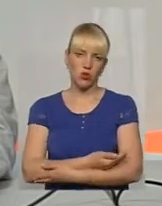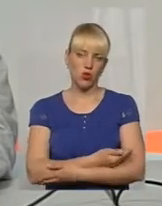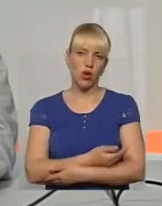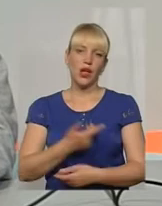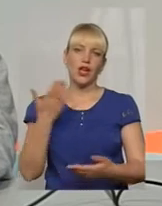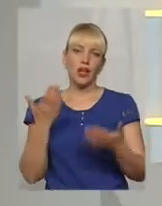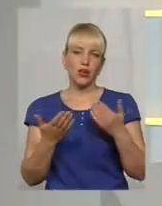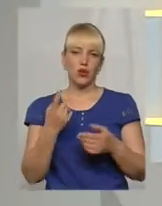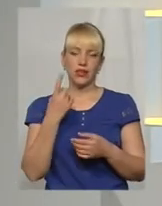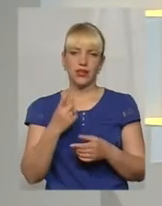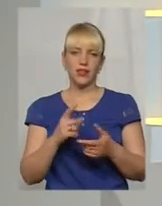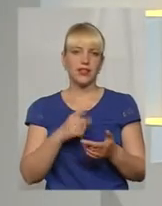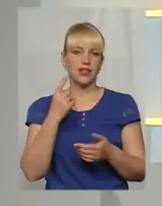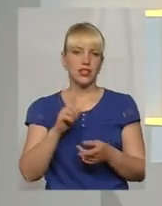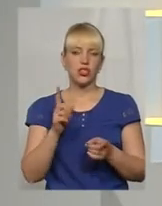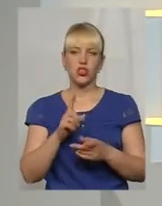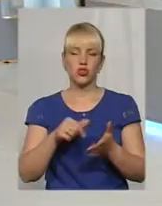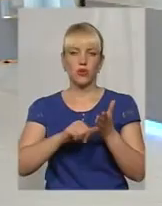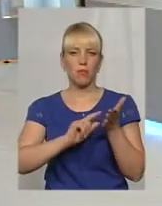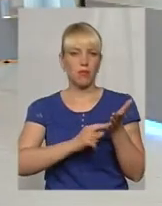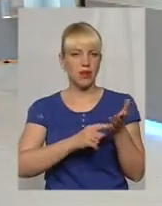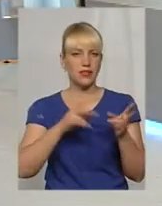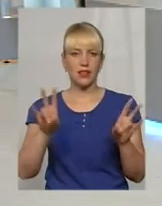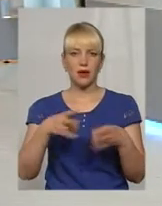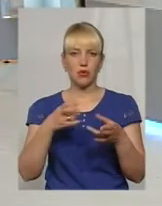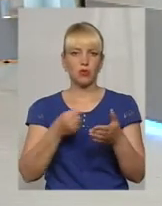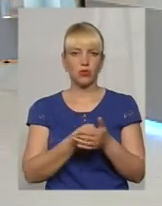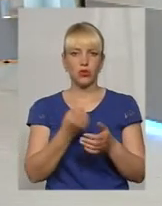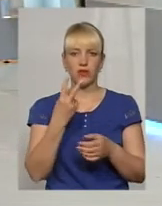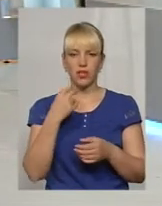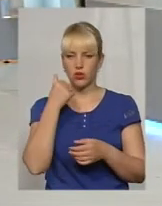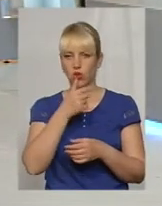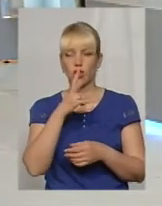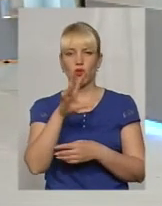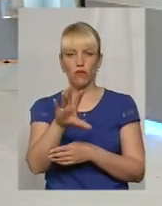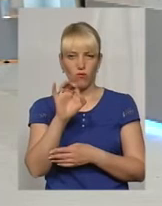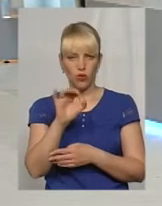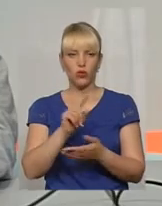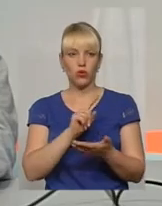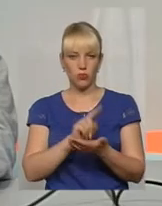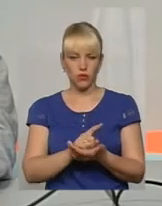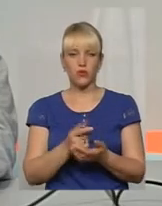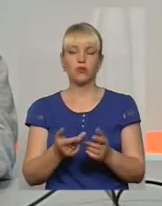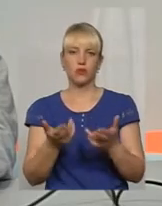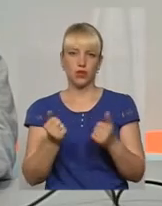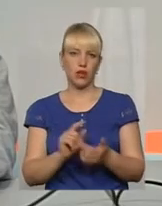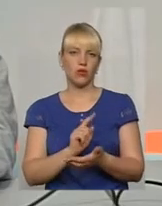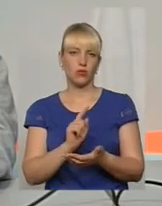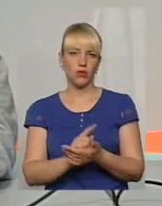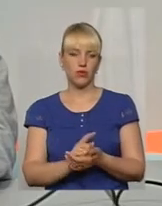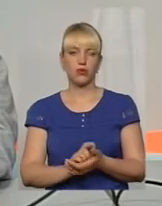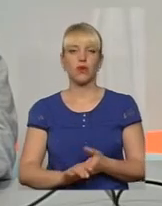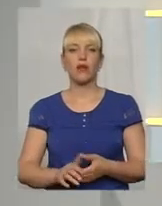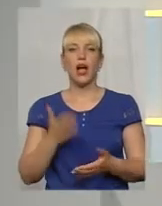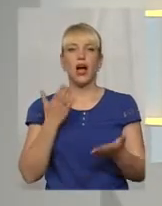Звичайно. Єдине, що відбитків пальців не потрібно до 12 років, але фото обов'язково, наскільки я знаю. Ну, звичайно. Я вас розуміла.